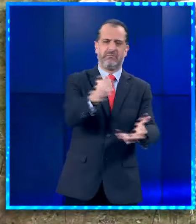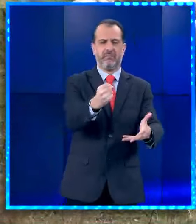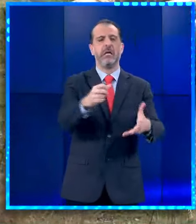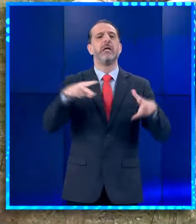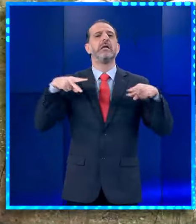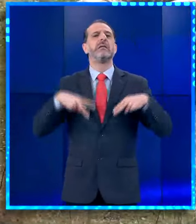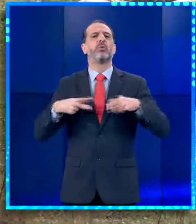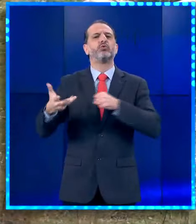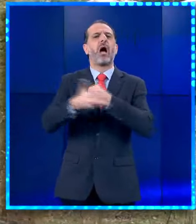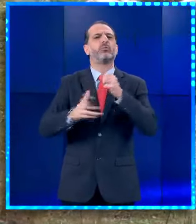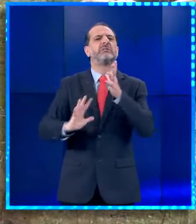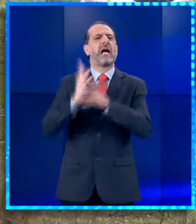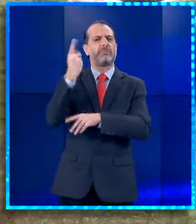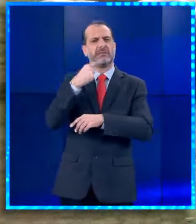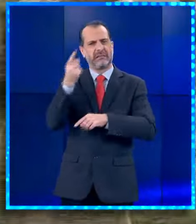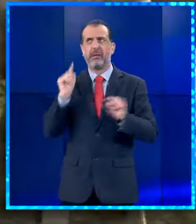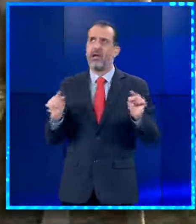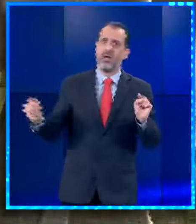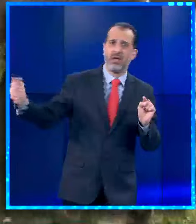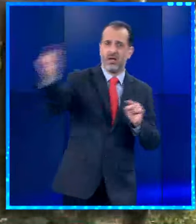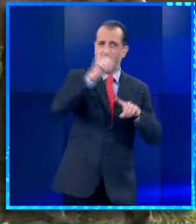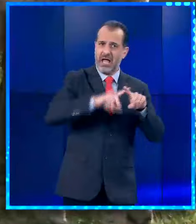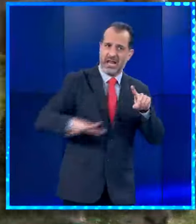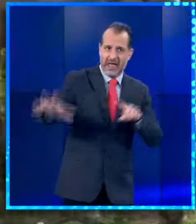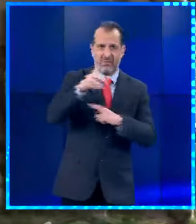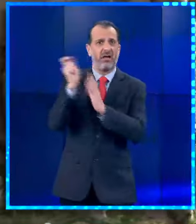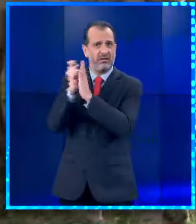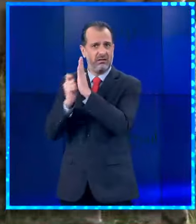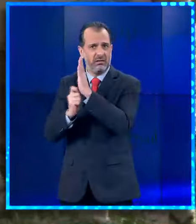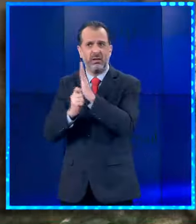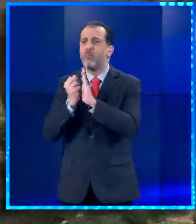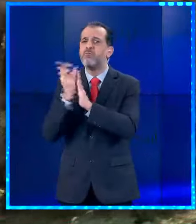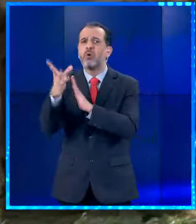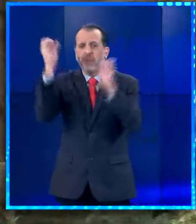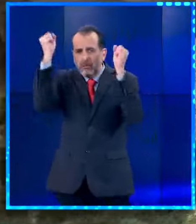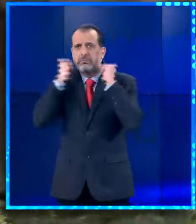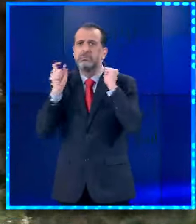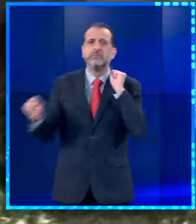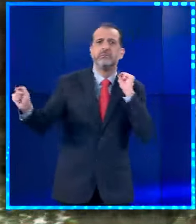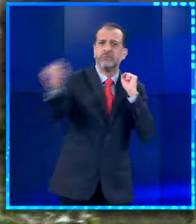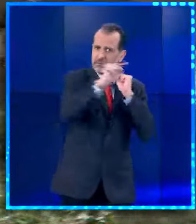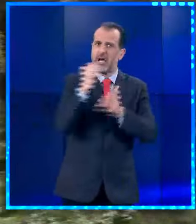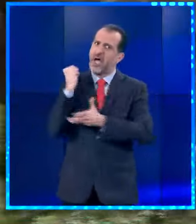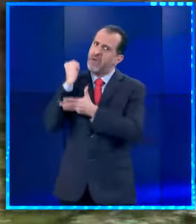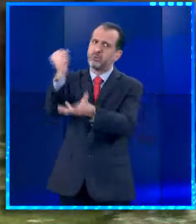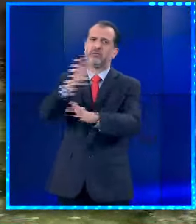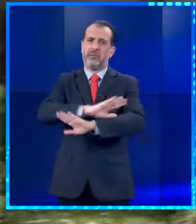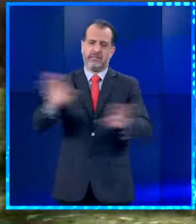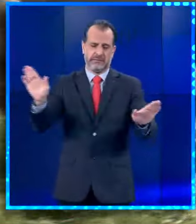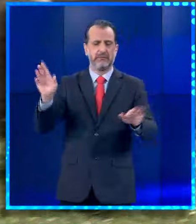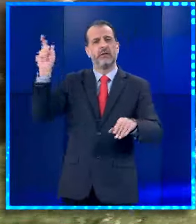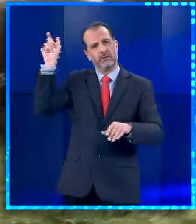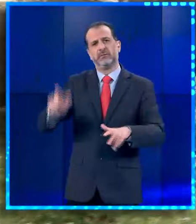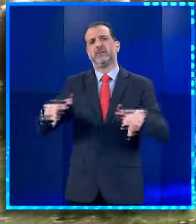περιφέρειες να συγκεντρώσουν στοιχεία, ώστε στο τέλος του επόμενου μήνα να αρχίσει η διαδικασία των αποζημιώσεων. Ο Πρωθυπουργός στην εβδομαδία